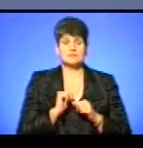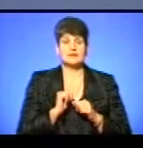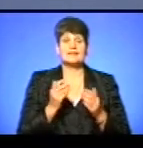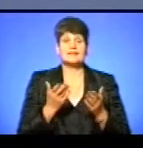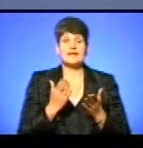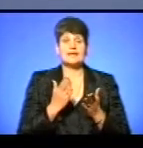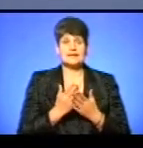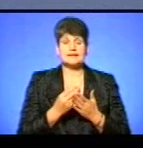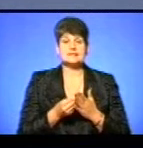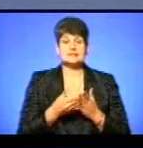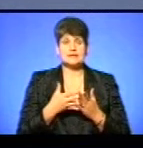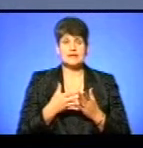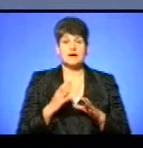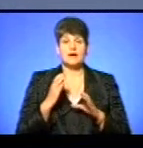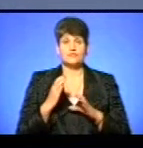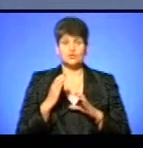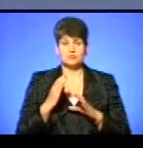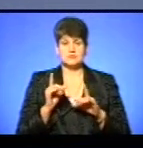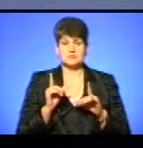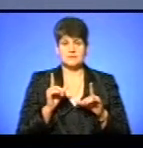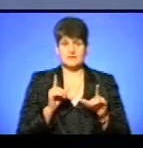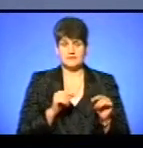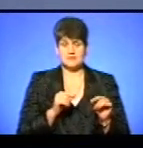є тариф в автобусних перевезеннях